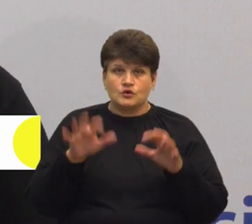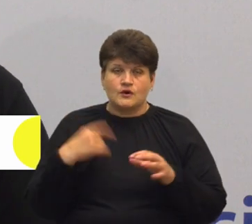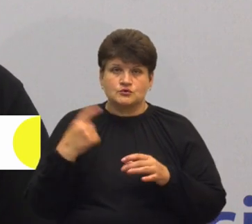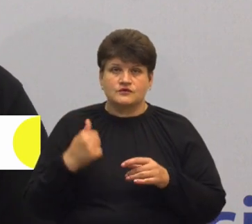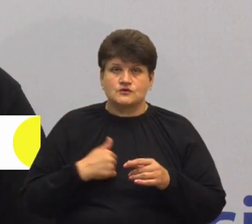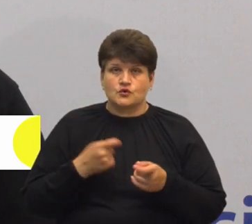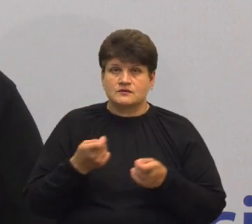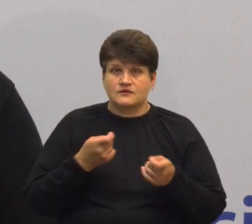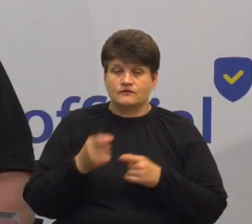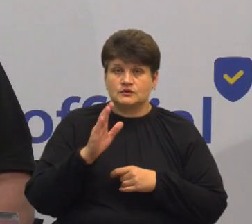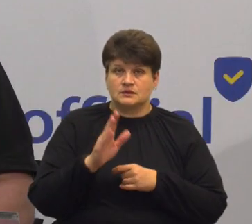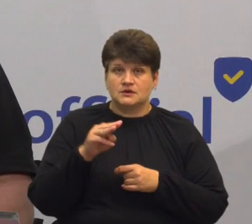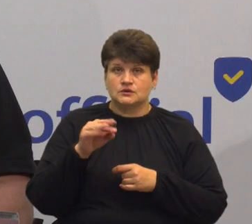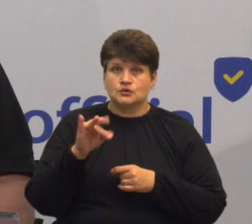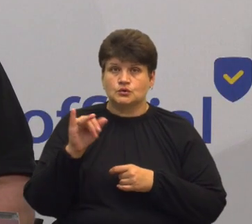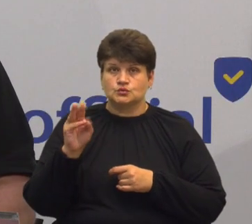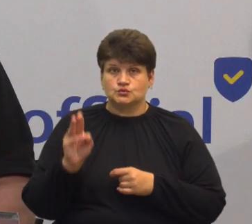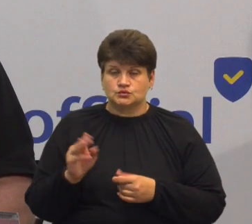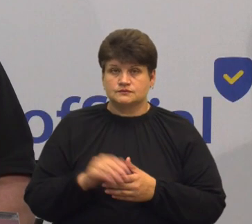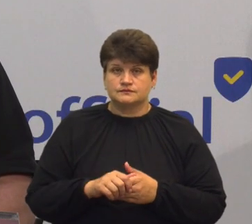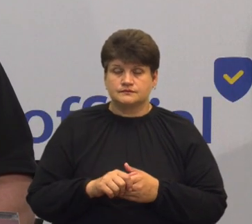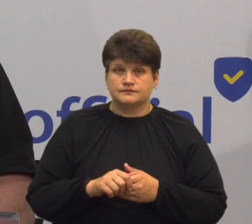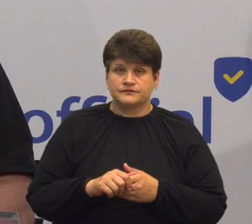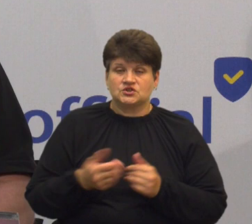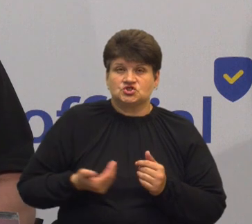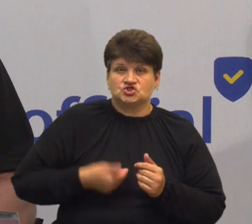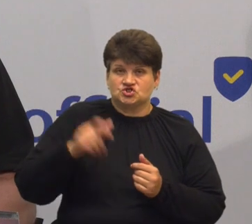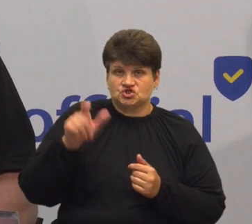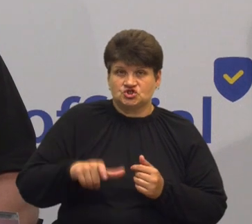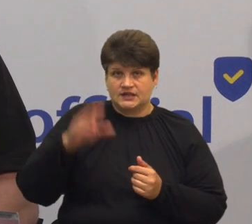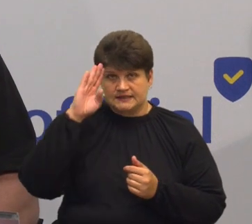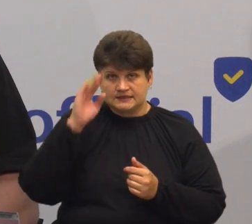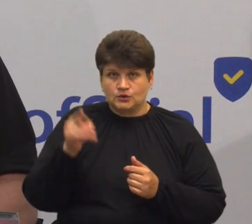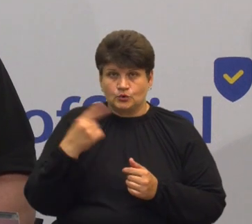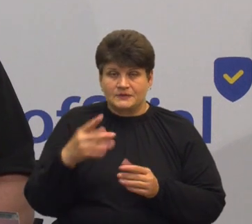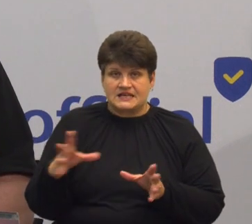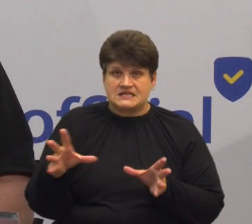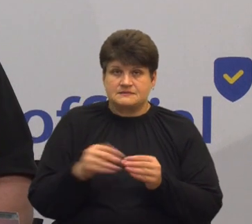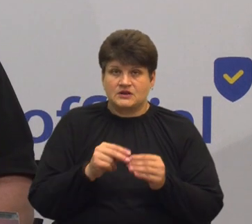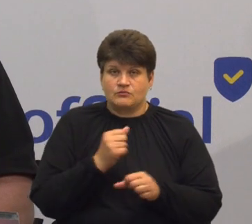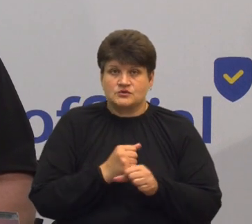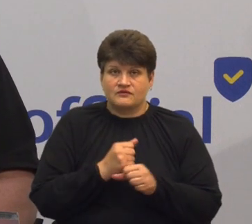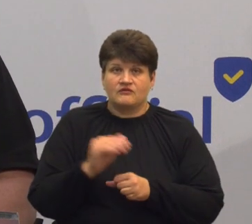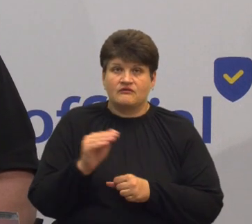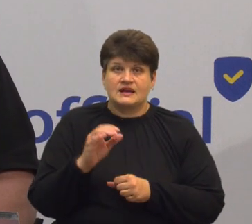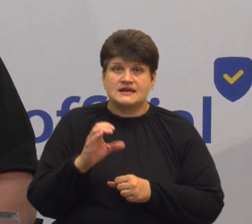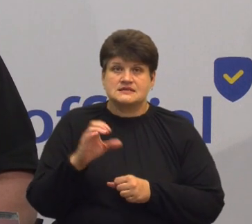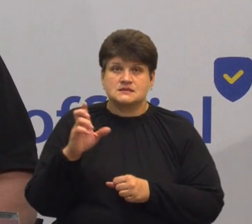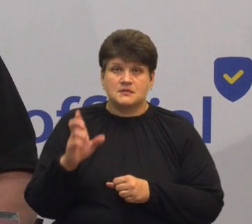адміністрації Володимир Труш. Житель Тернопільської області, який співпрацював з ФСБ Росії,